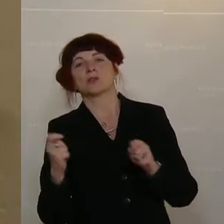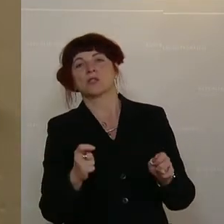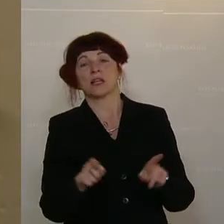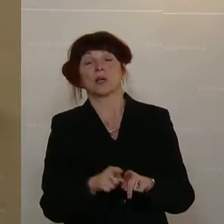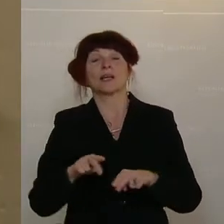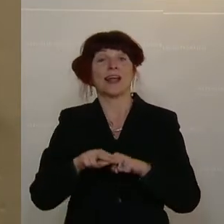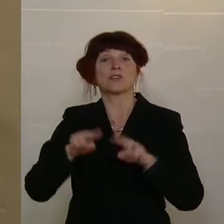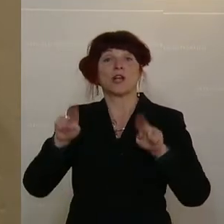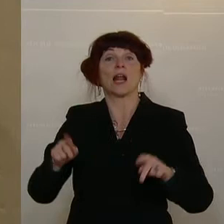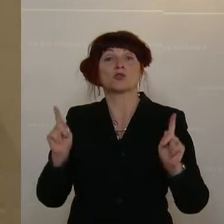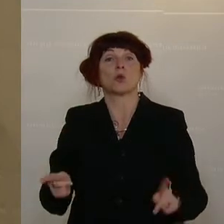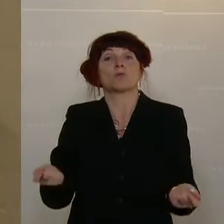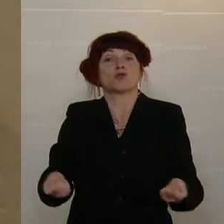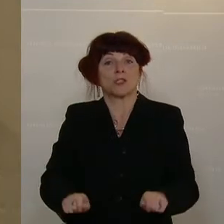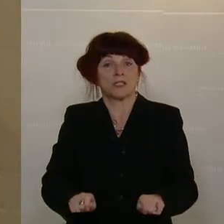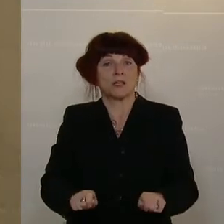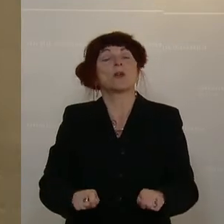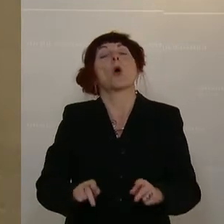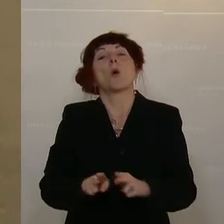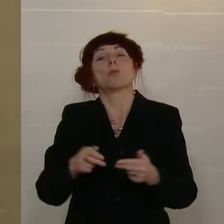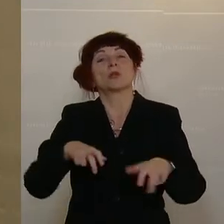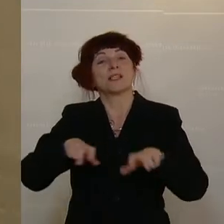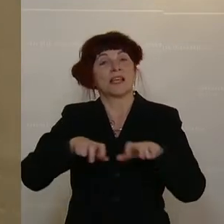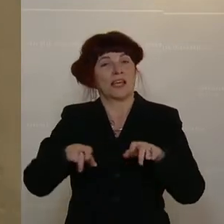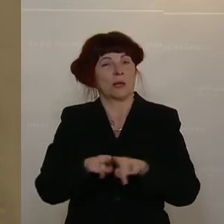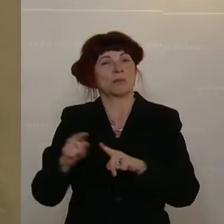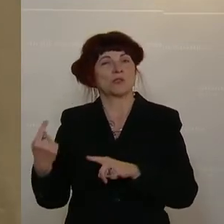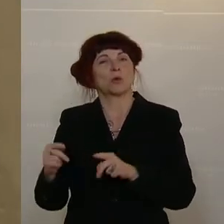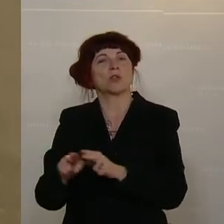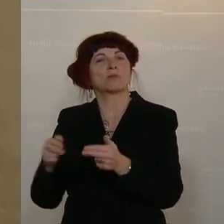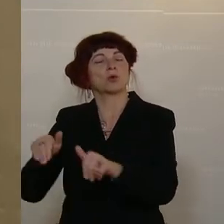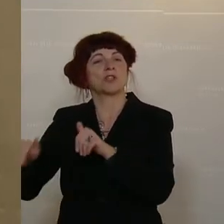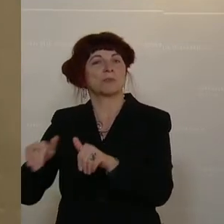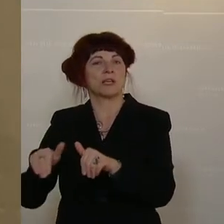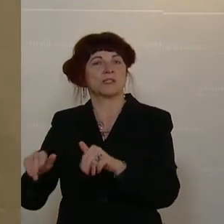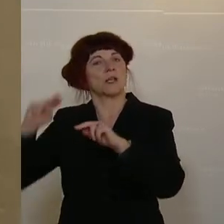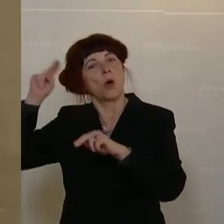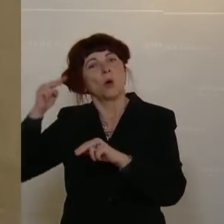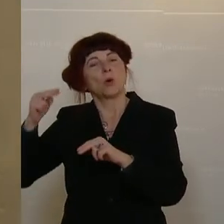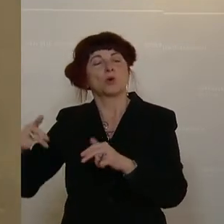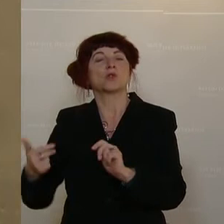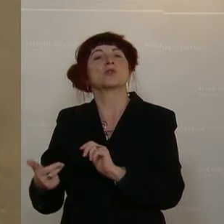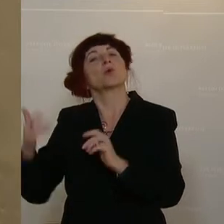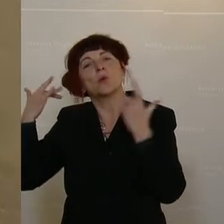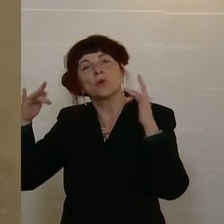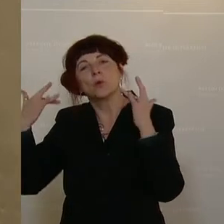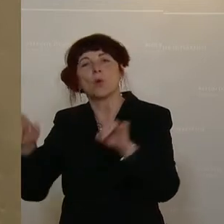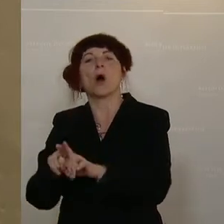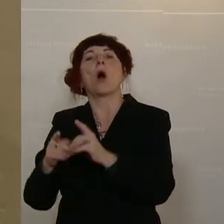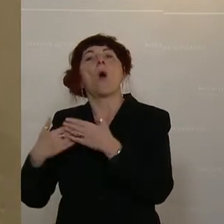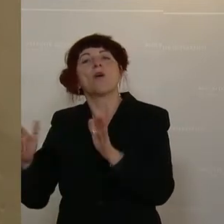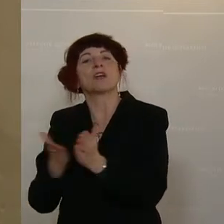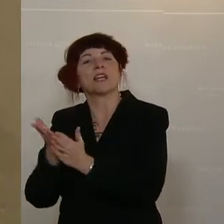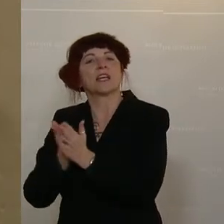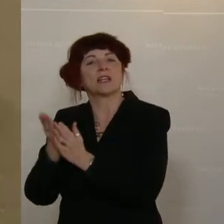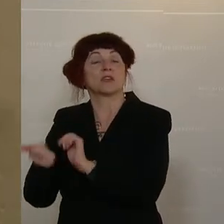Der Nationalrat wolle beschließen, die Bundesregierung und insbesondere der Bundesminister für Kunst, Kultur, öffentlichen Dienst und Sport